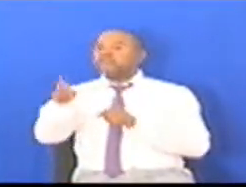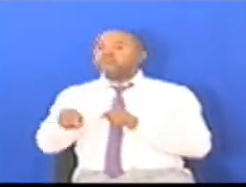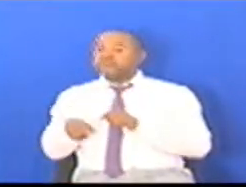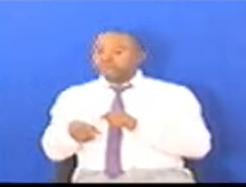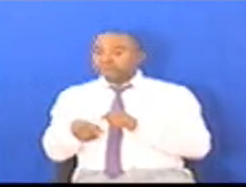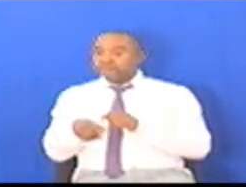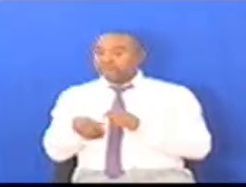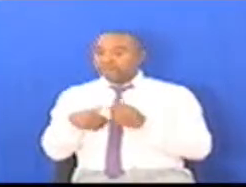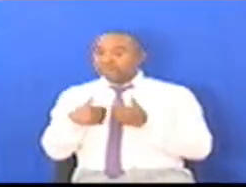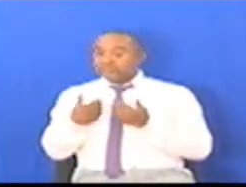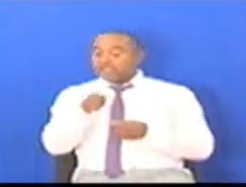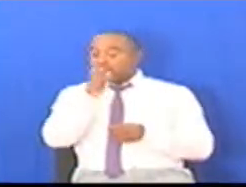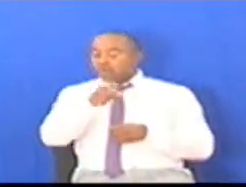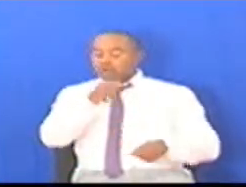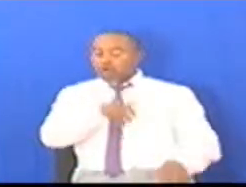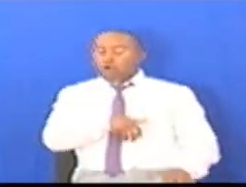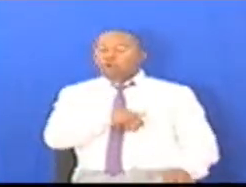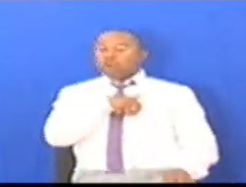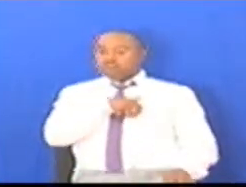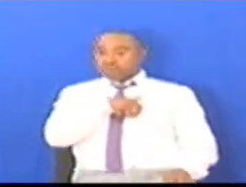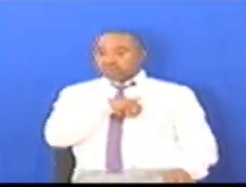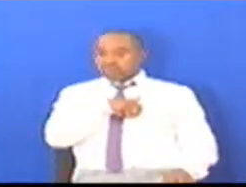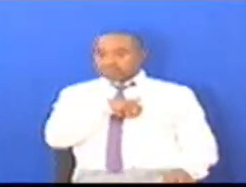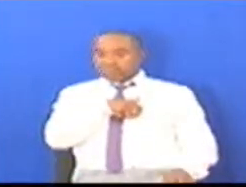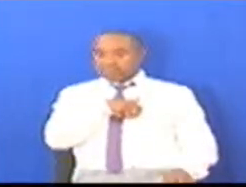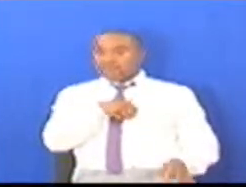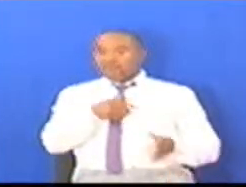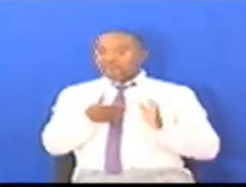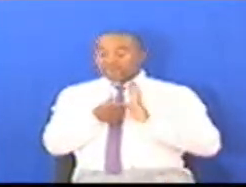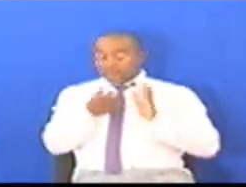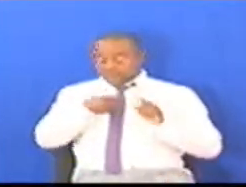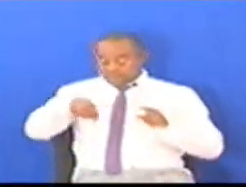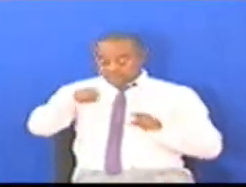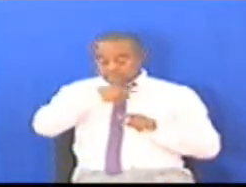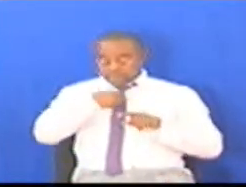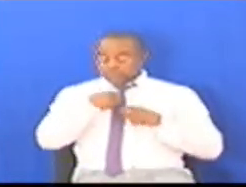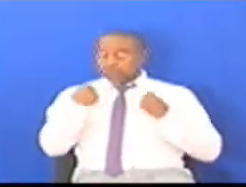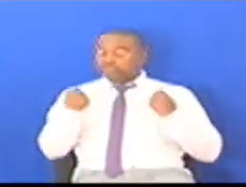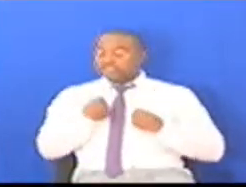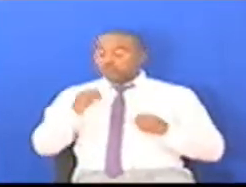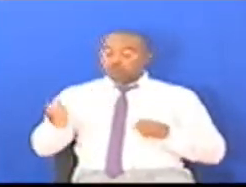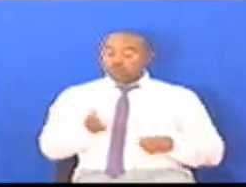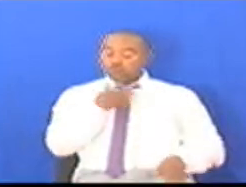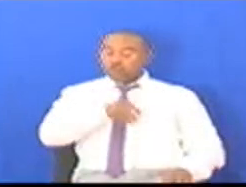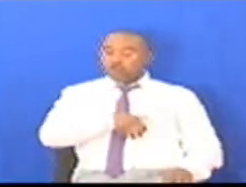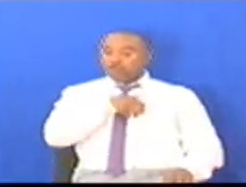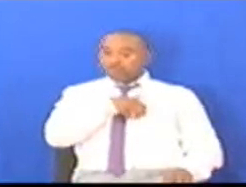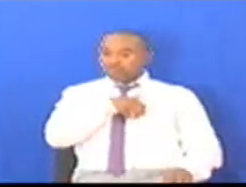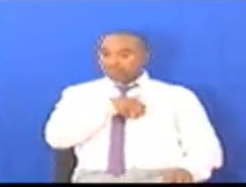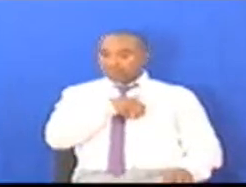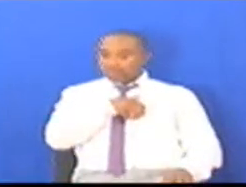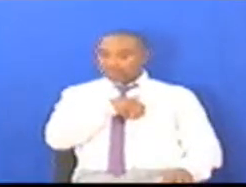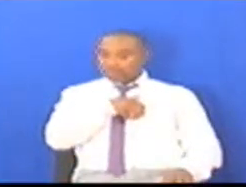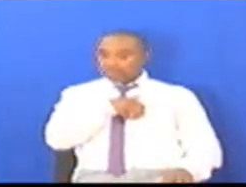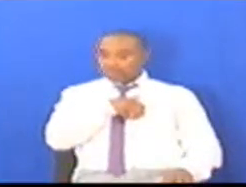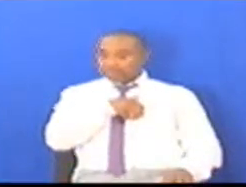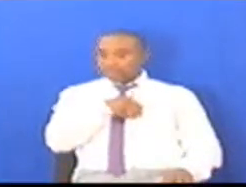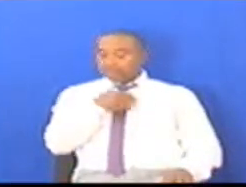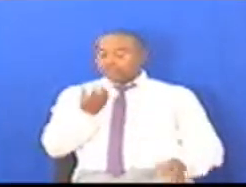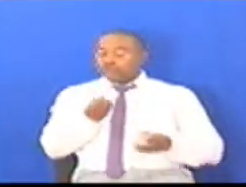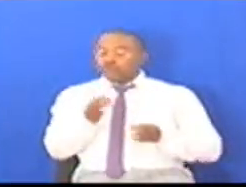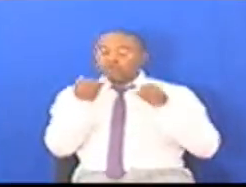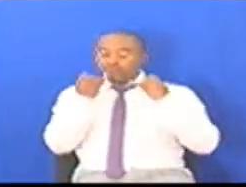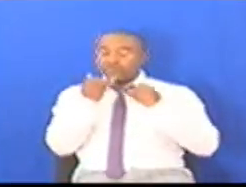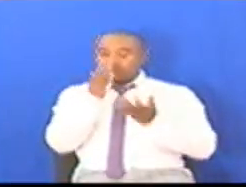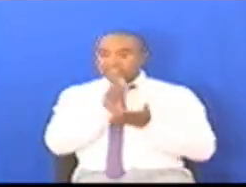kubwa zaidi ni hofu Lakini kama taifa Tukijitahidi kuto kuwa na hofu Tukijitahidi kutuwa wa tarifa zirizo sahihi